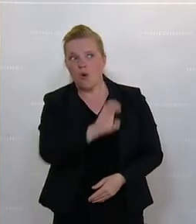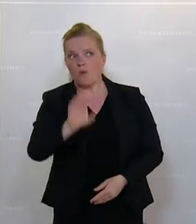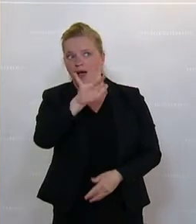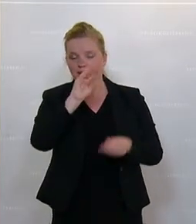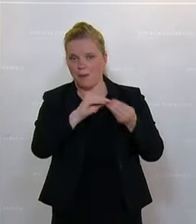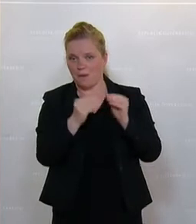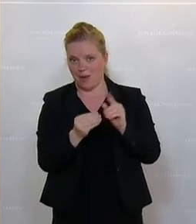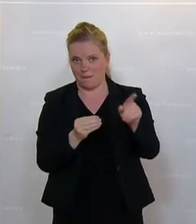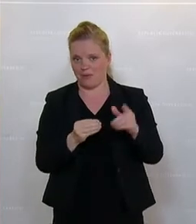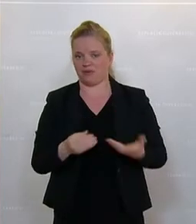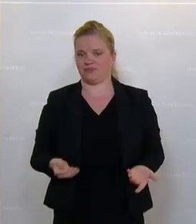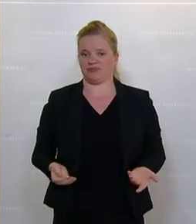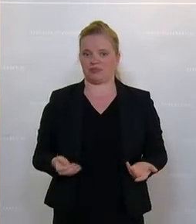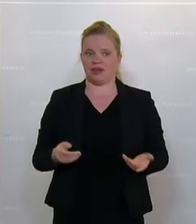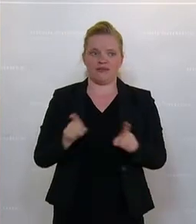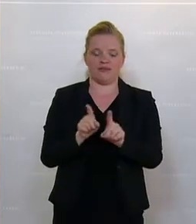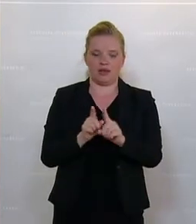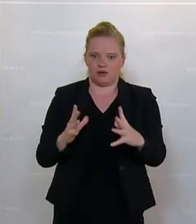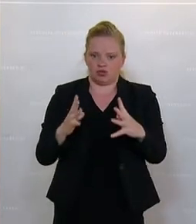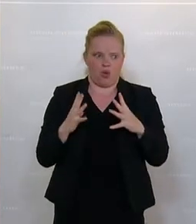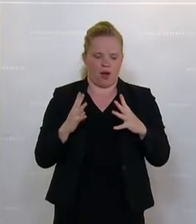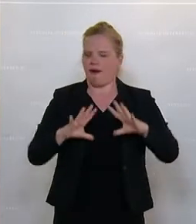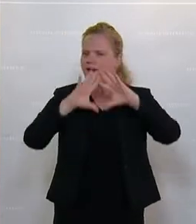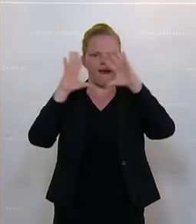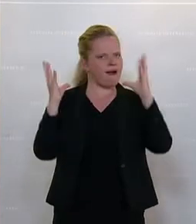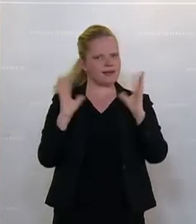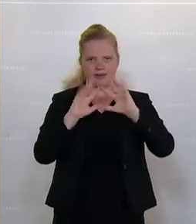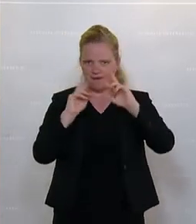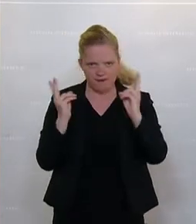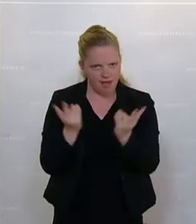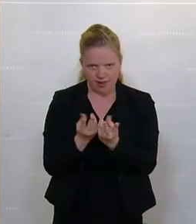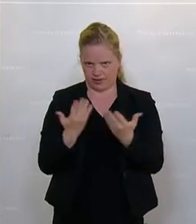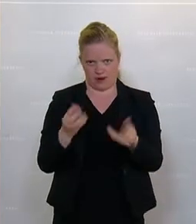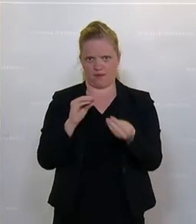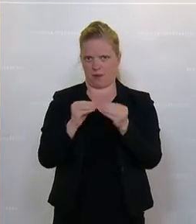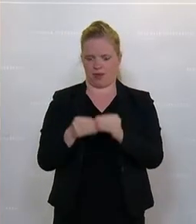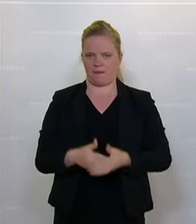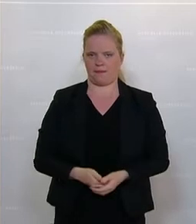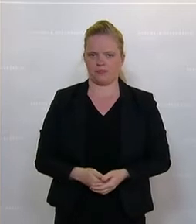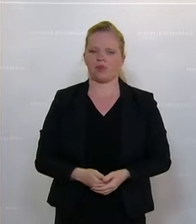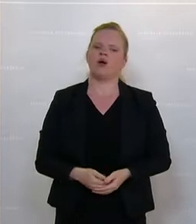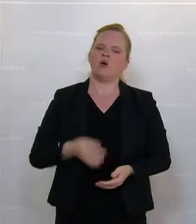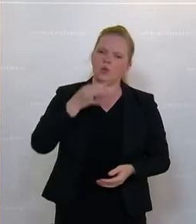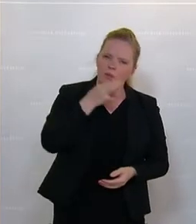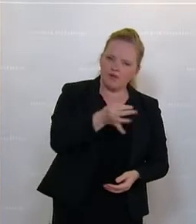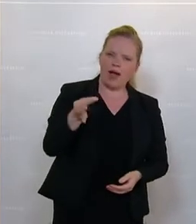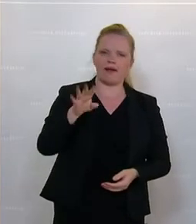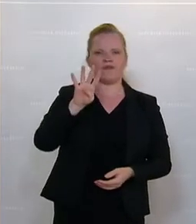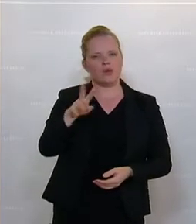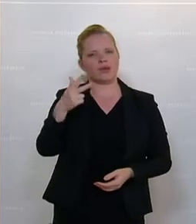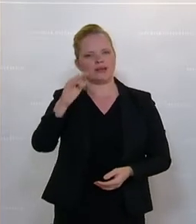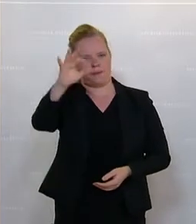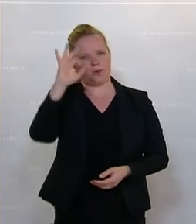Problem. Dieses Problem der Schockstarre gab es auf der ganzen Welt. Und die Umfragen, die 34